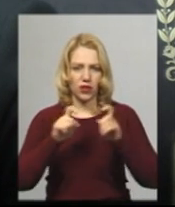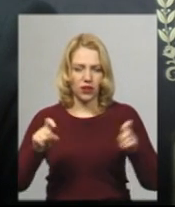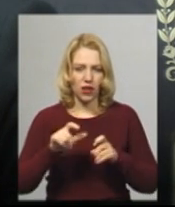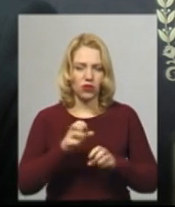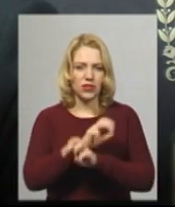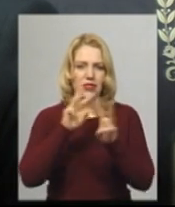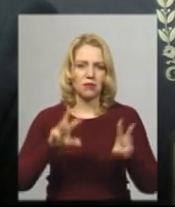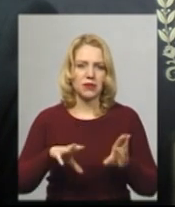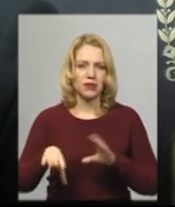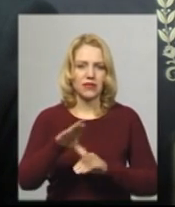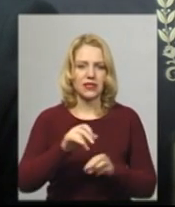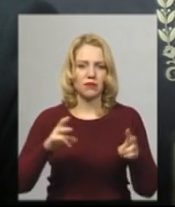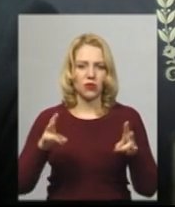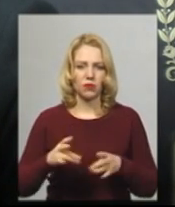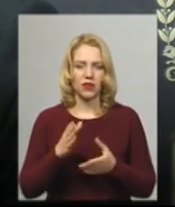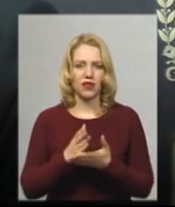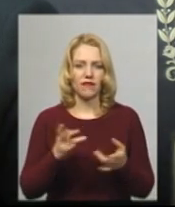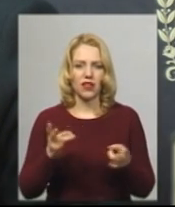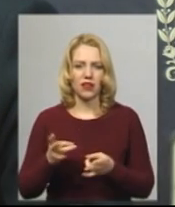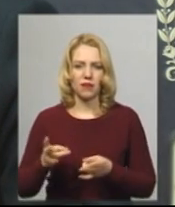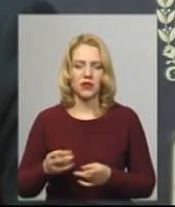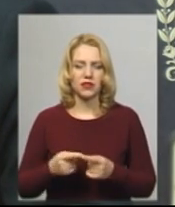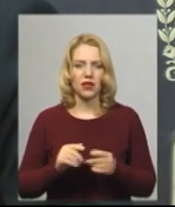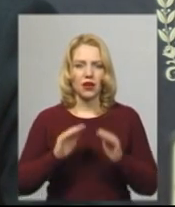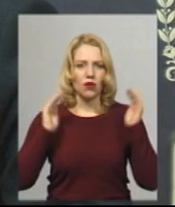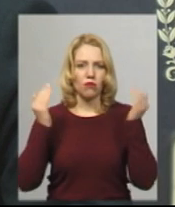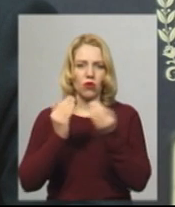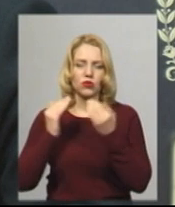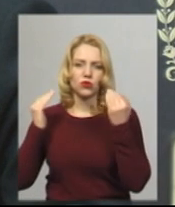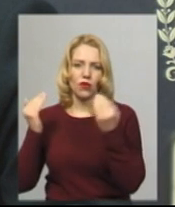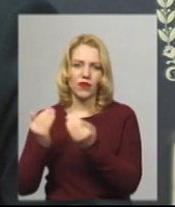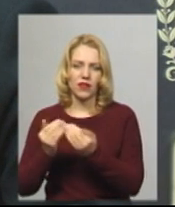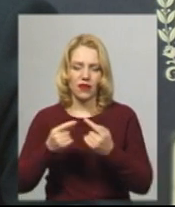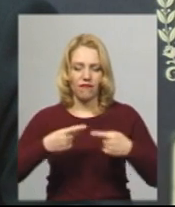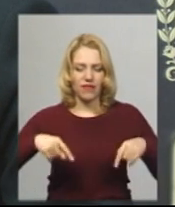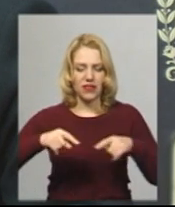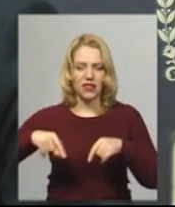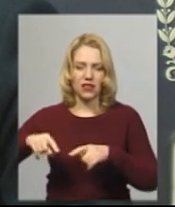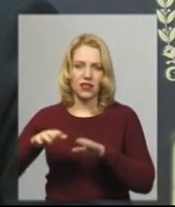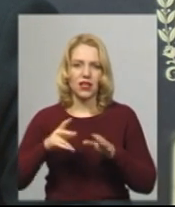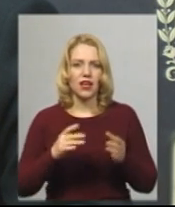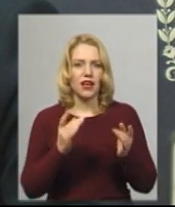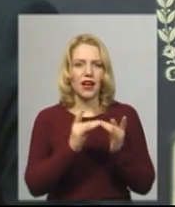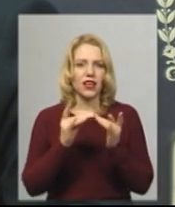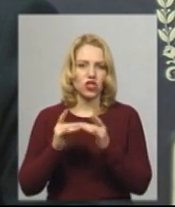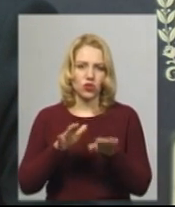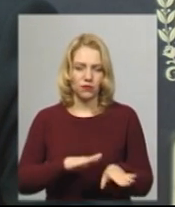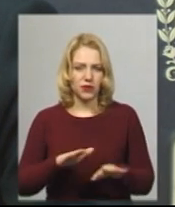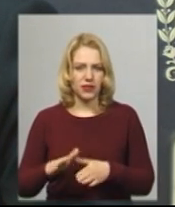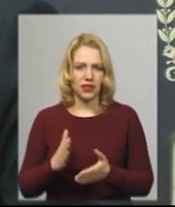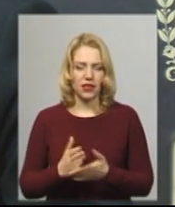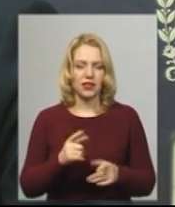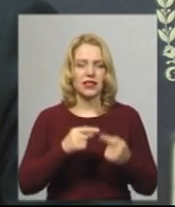необхідним. Є в наявності необхідна кількість боксованих відділень, відповідно кількість ріжкомість. Є засоби